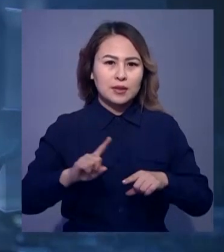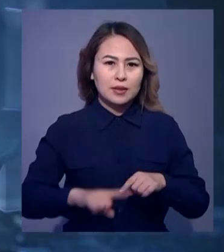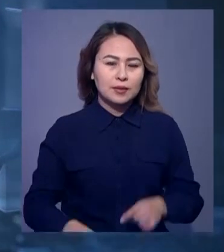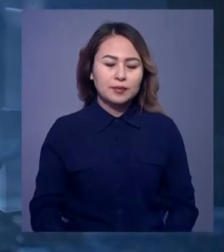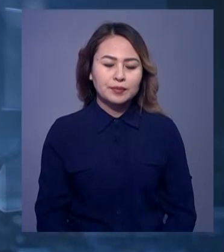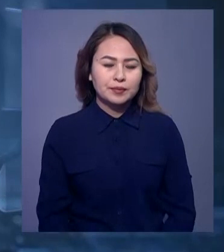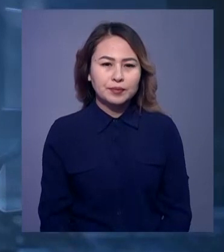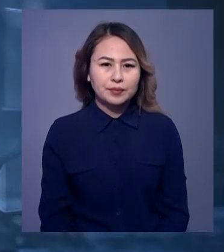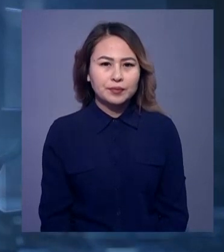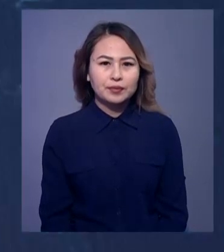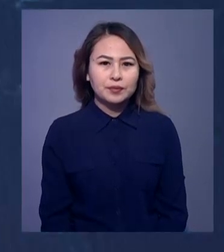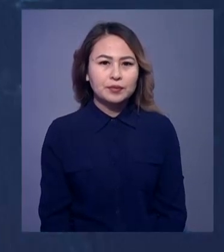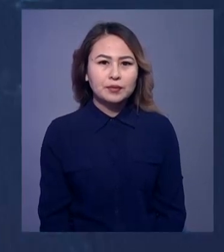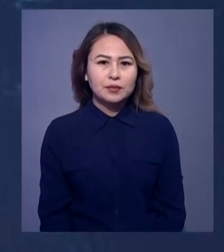білдіремін.